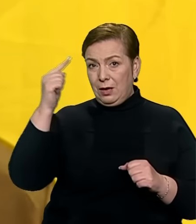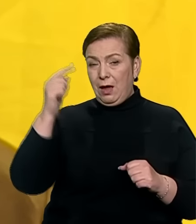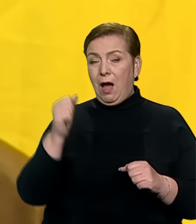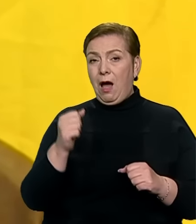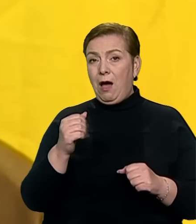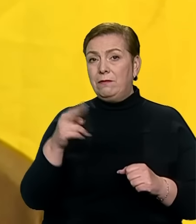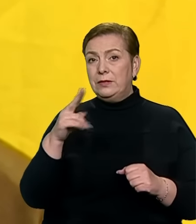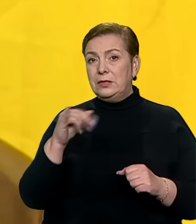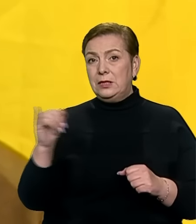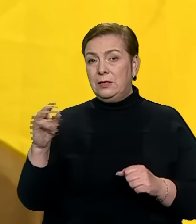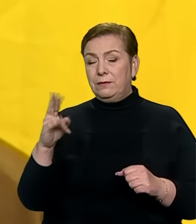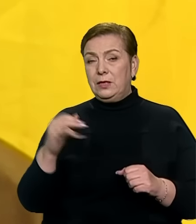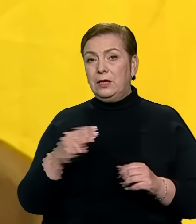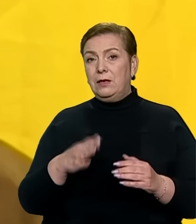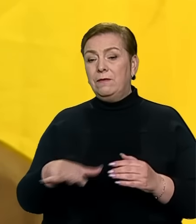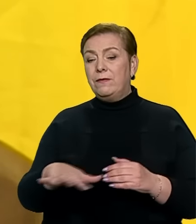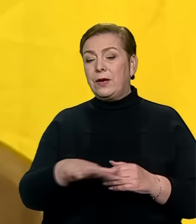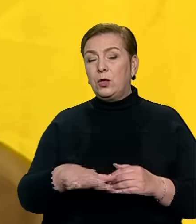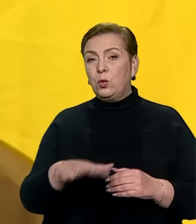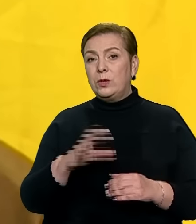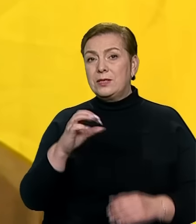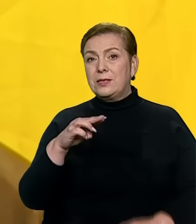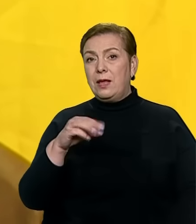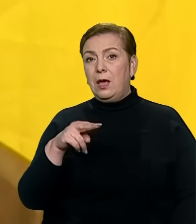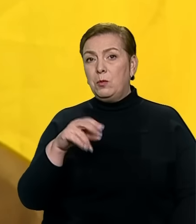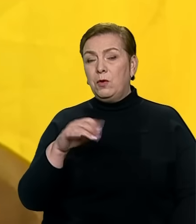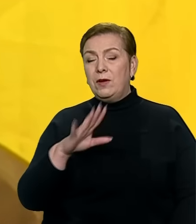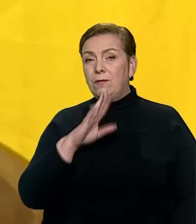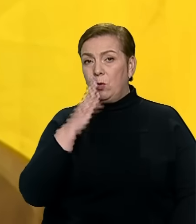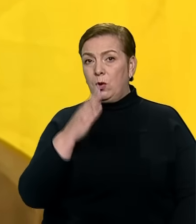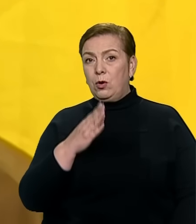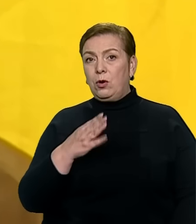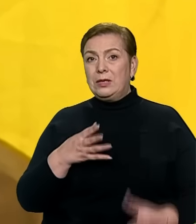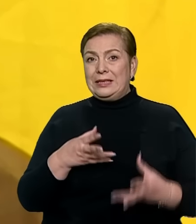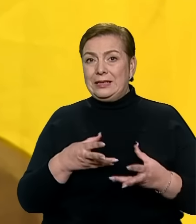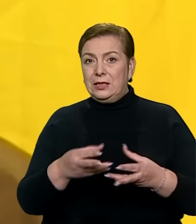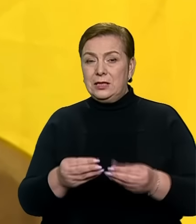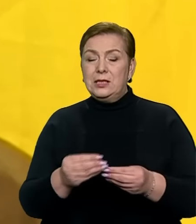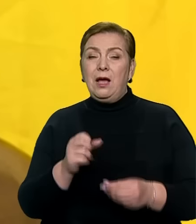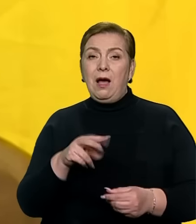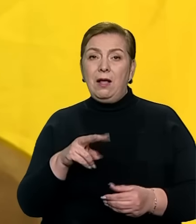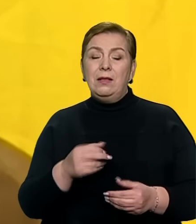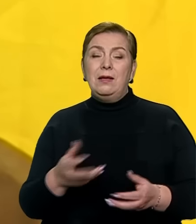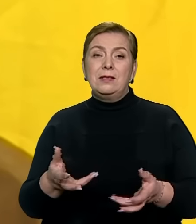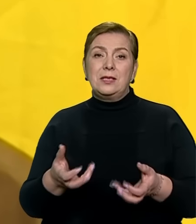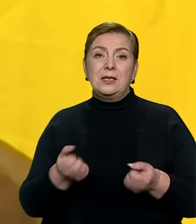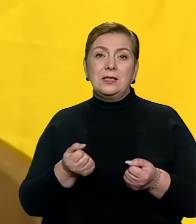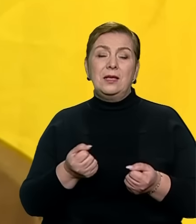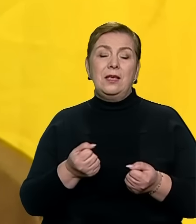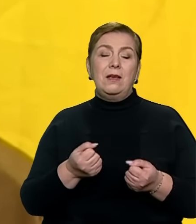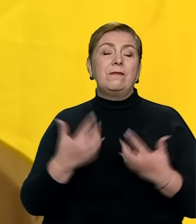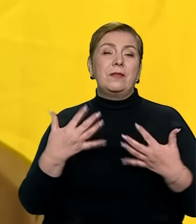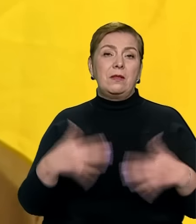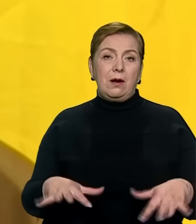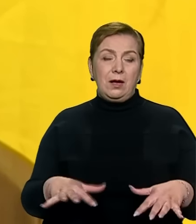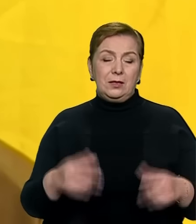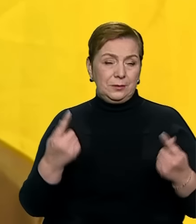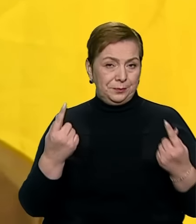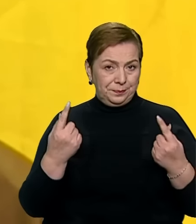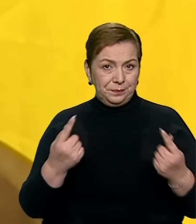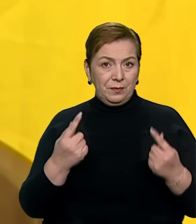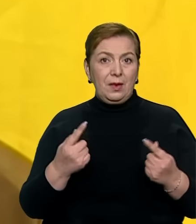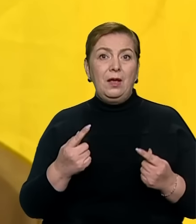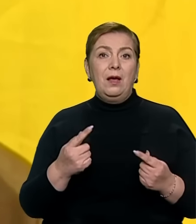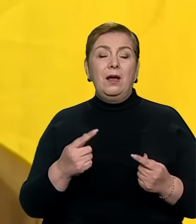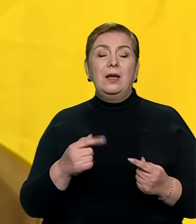ворог намагається здійснювати також атаки, продовжує тиск, але зазнає величезних втрат. Продовжує зазнавати